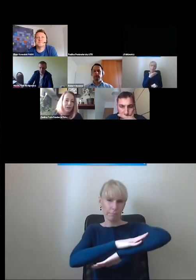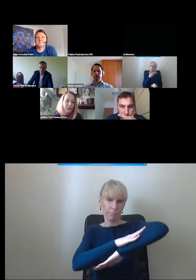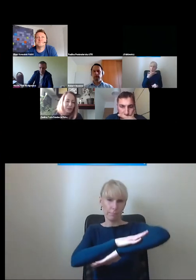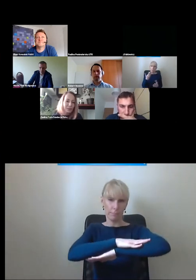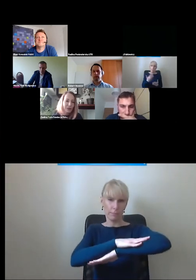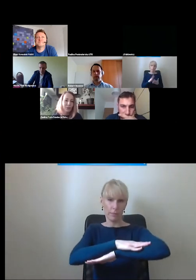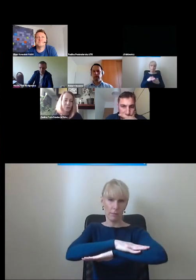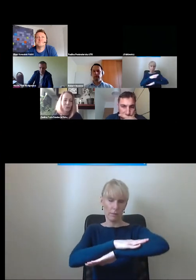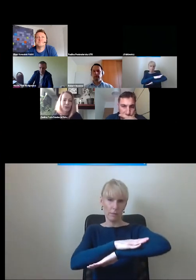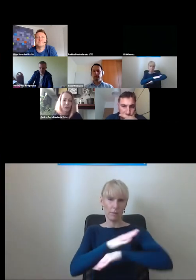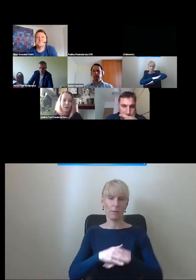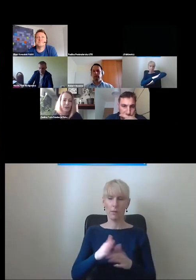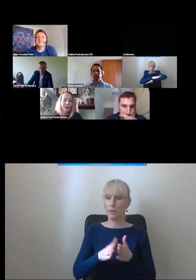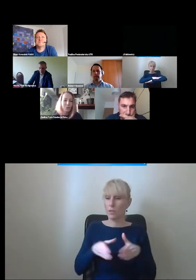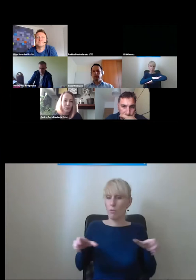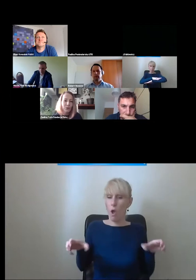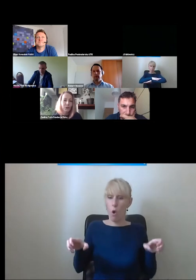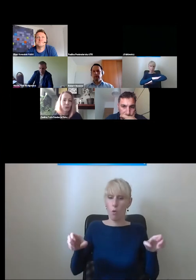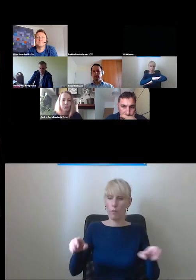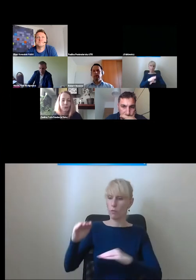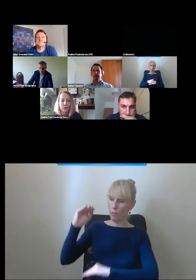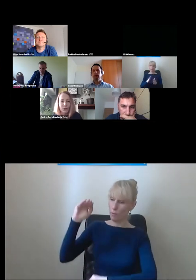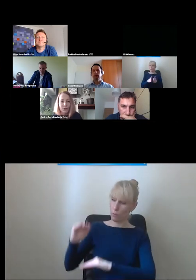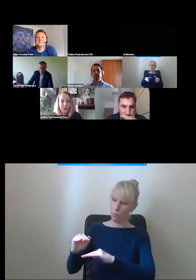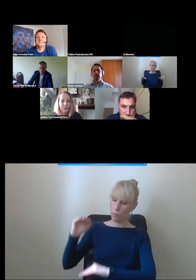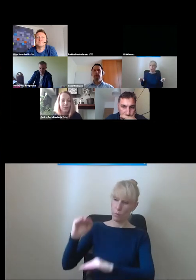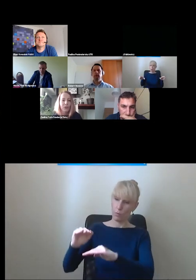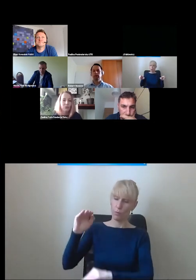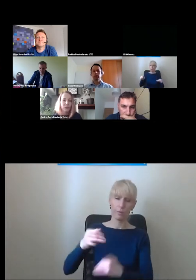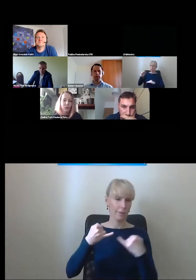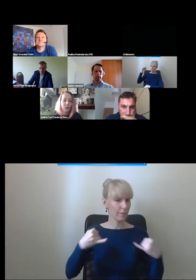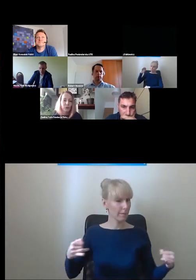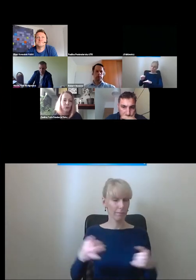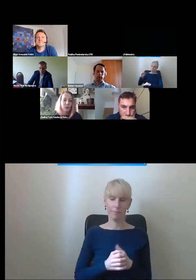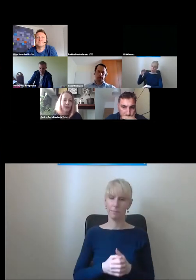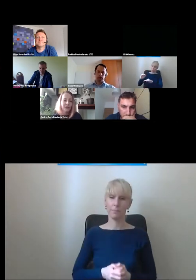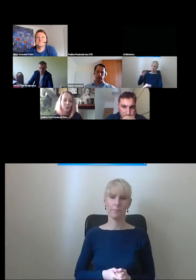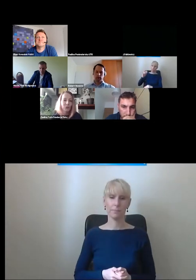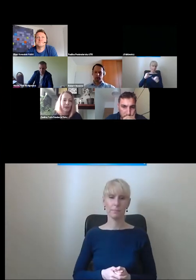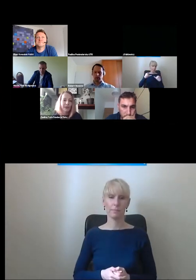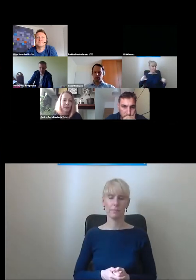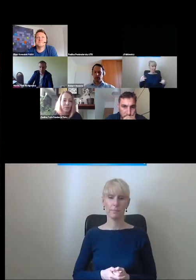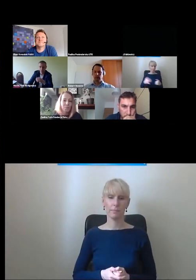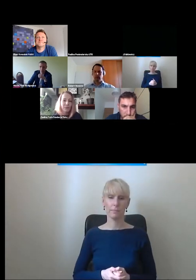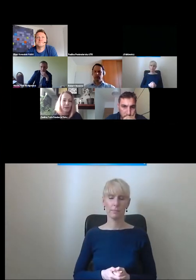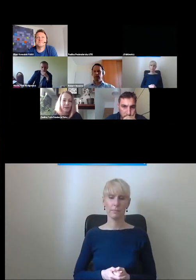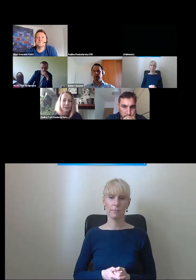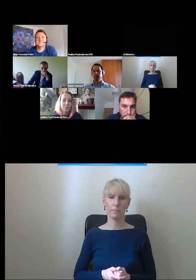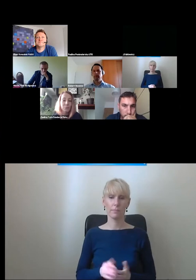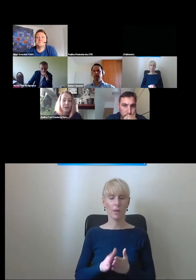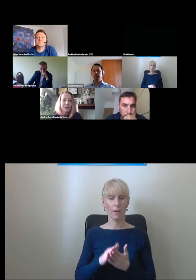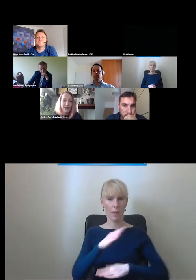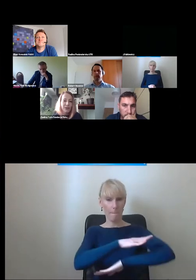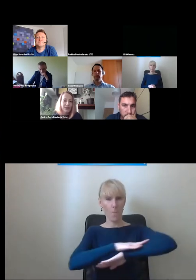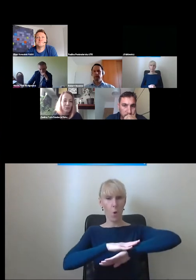Pochylnie, które nie mają odpowiedniej ilości pochwytów. Wysokości montażu tych pochwytów są nieodpowiednie. Więc